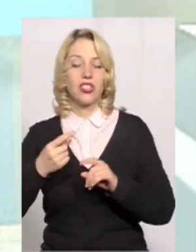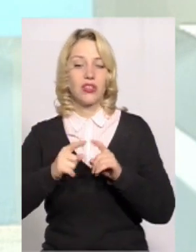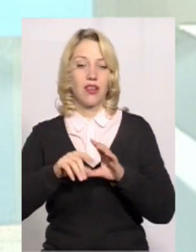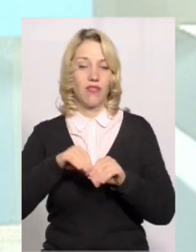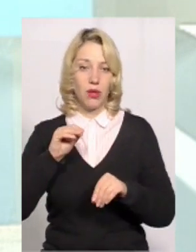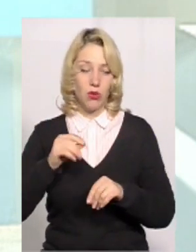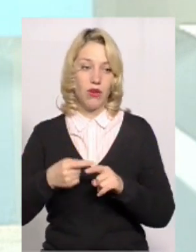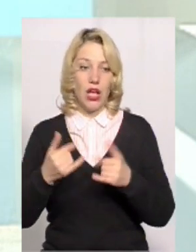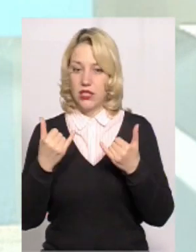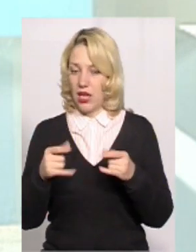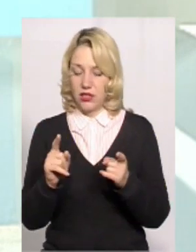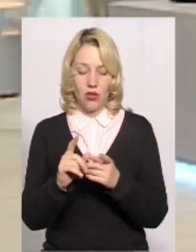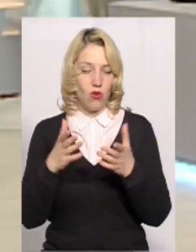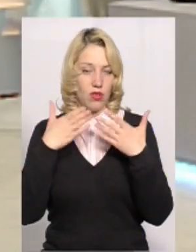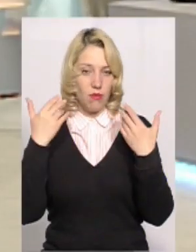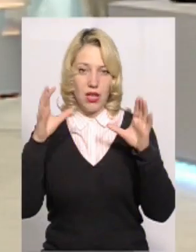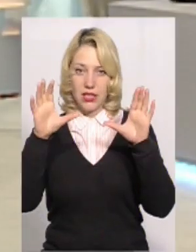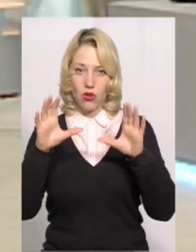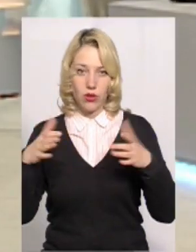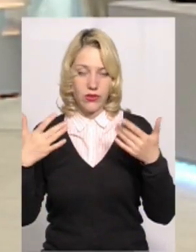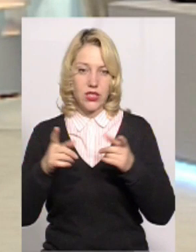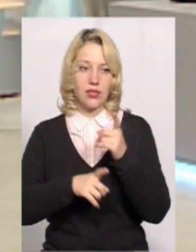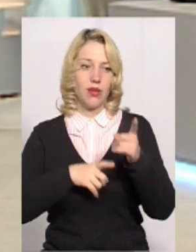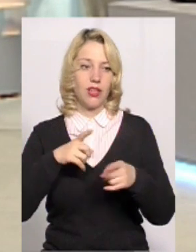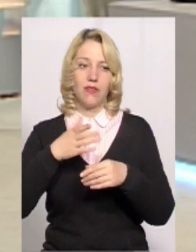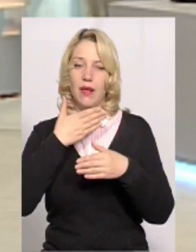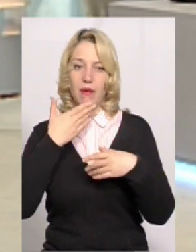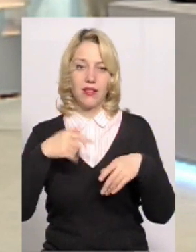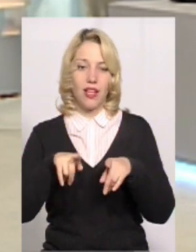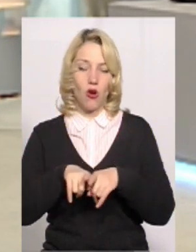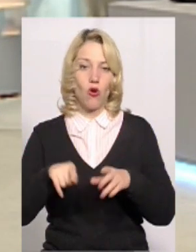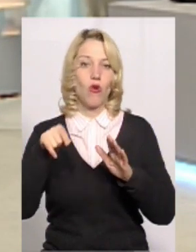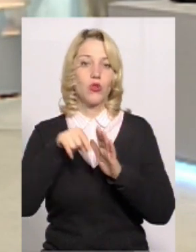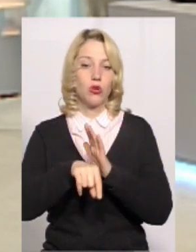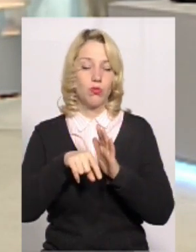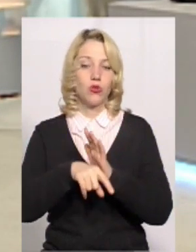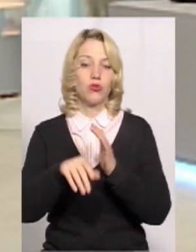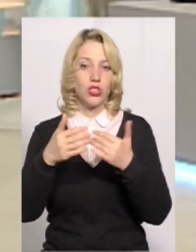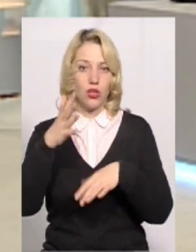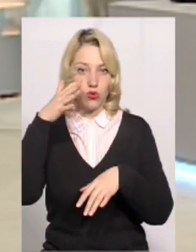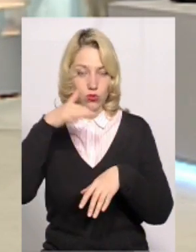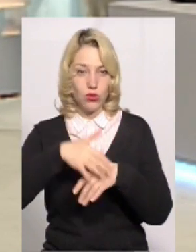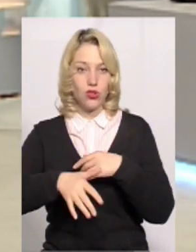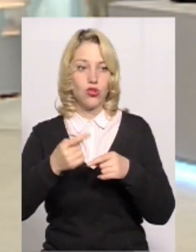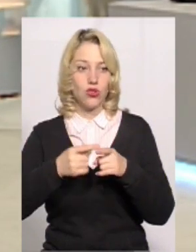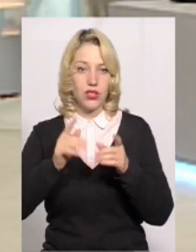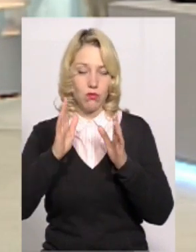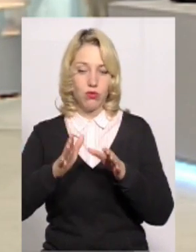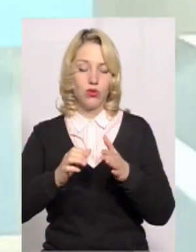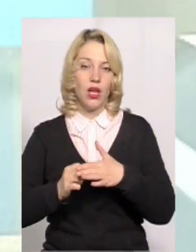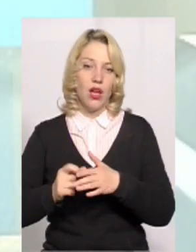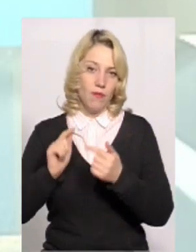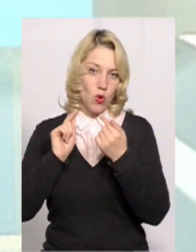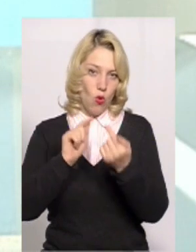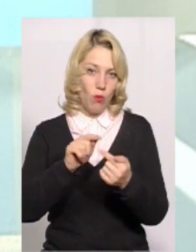Ми бачимо, що зраз близько такого немає. Ну, і законодавство змінилося, значить, і немає такого. Тобто вже, розуміючи те, що це буде опір